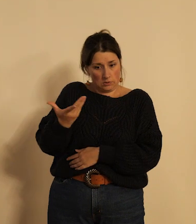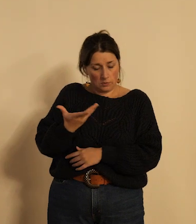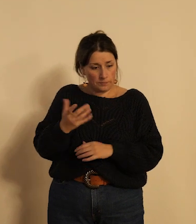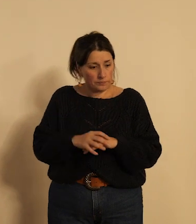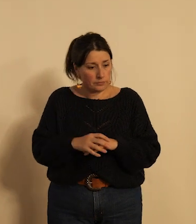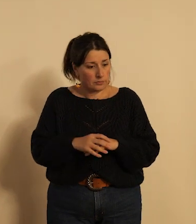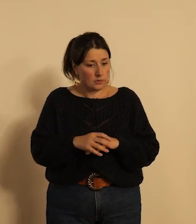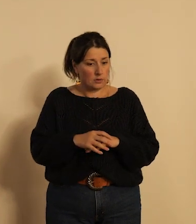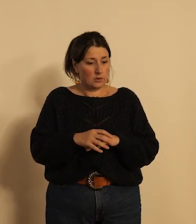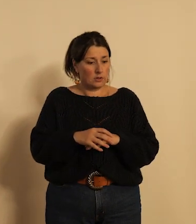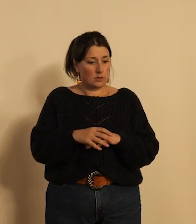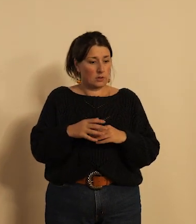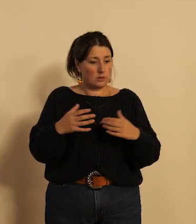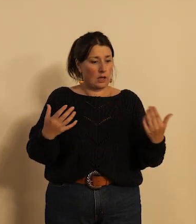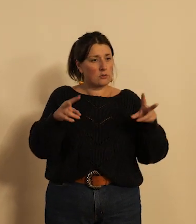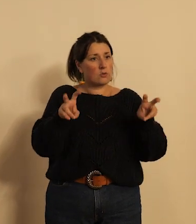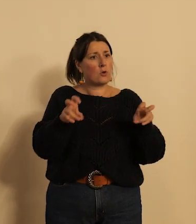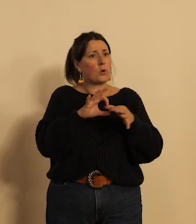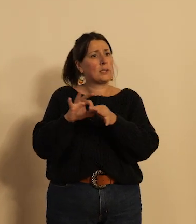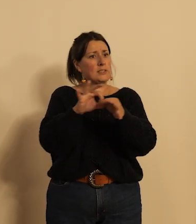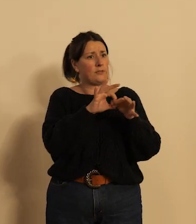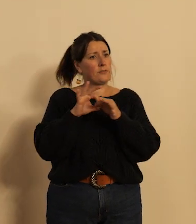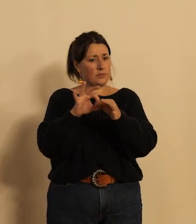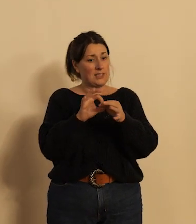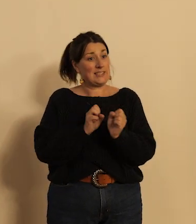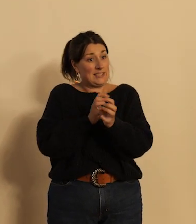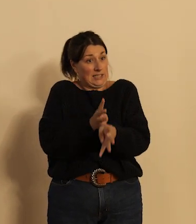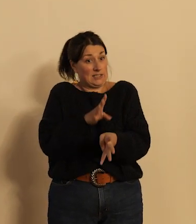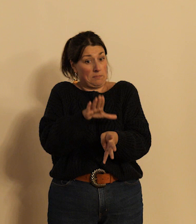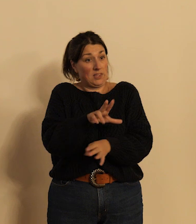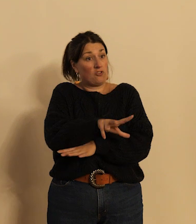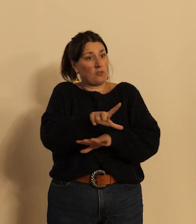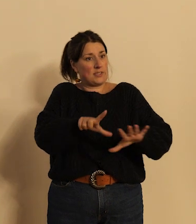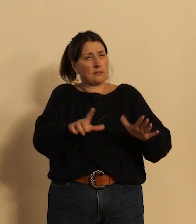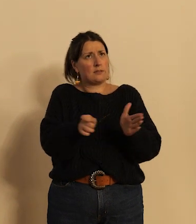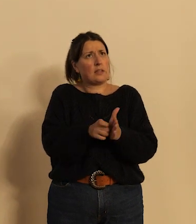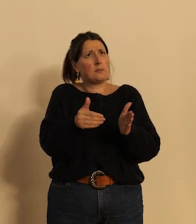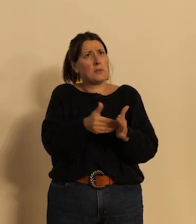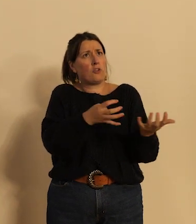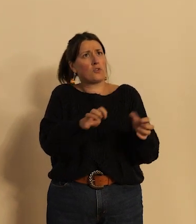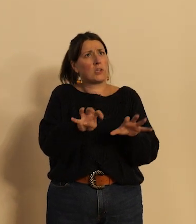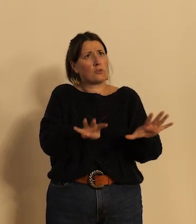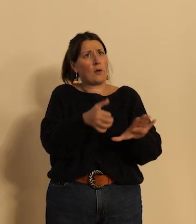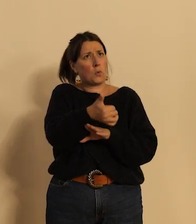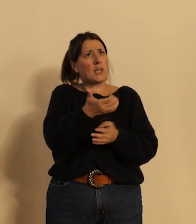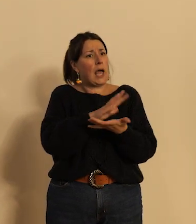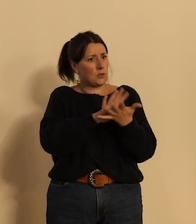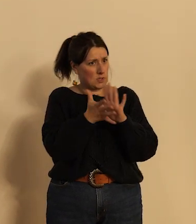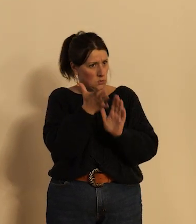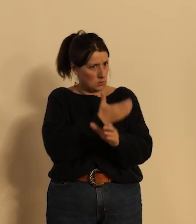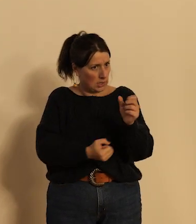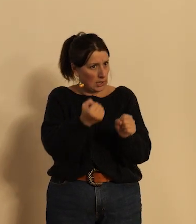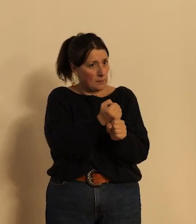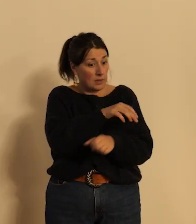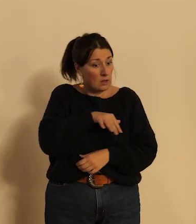du collectif Cycliste 37 alors le collectif Cycliste 37 est créé en 1991 le but du